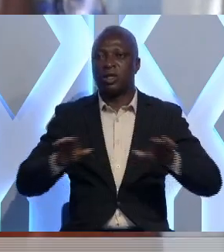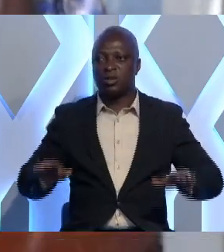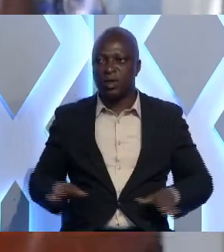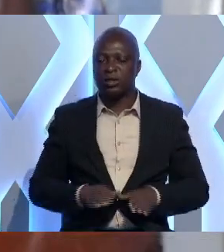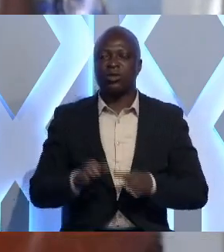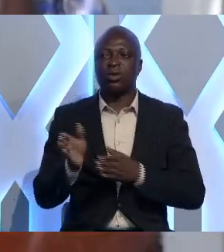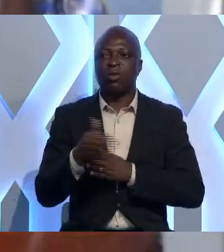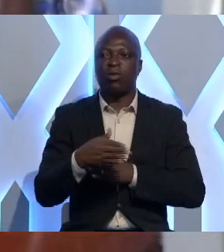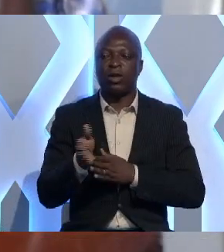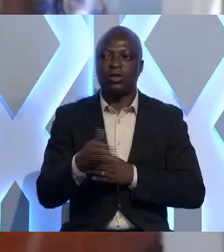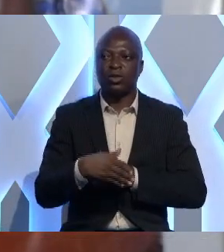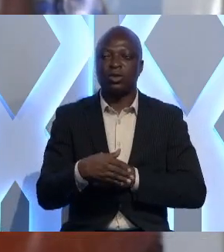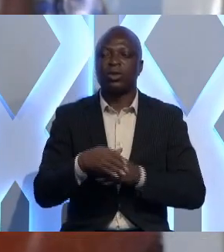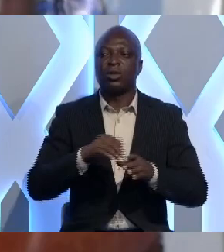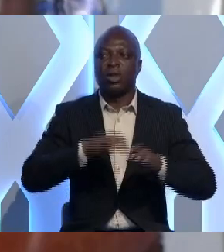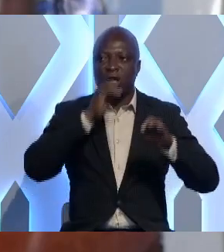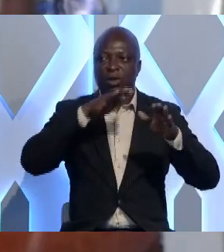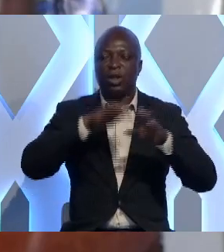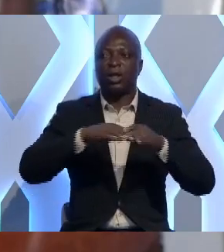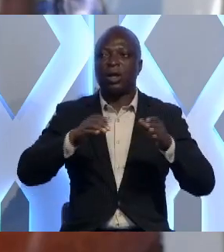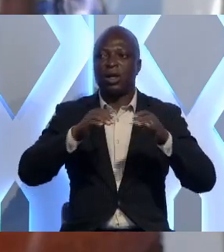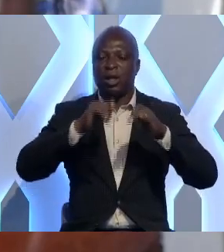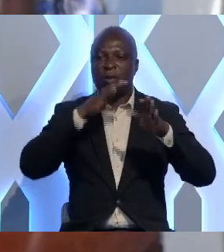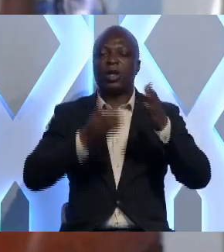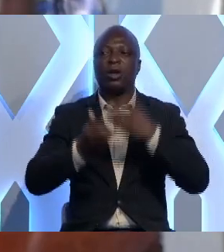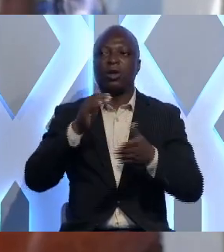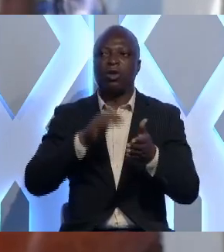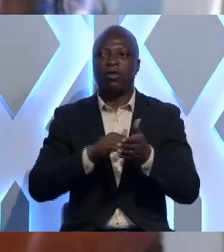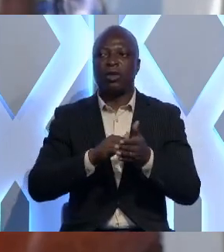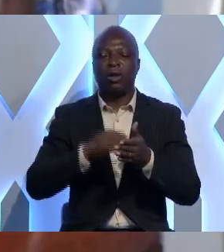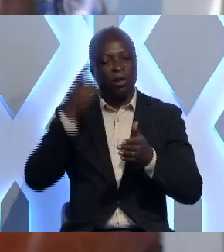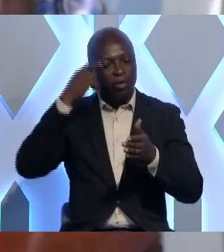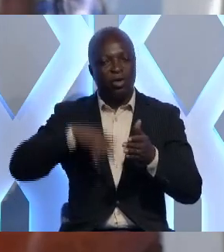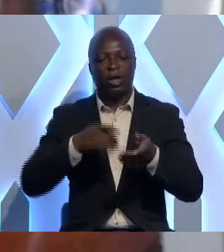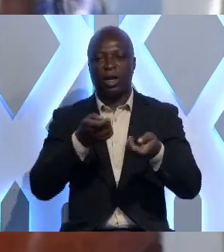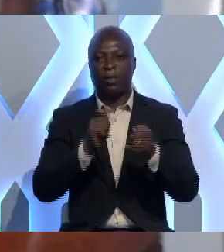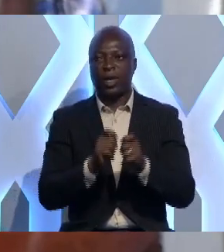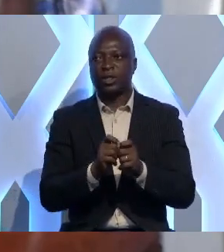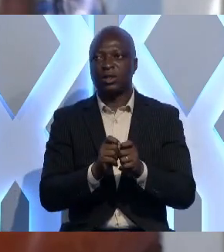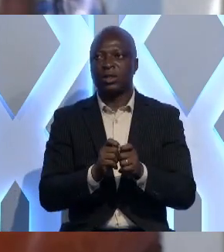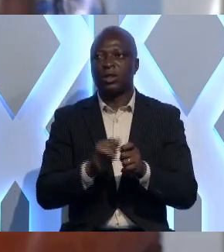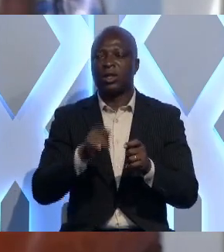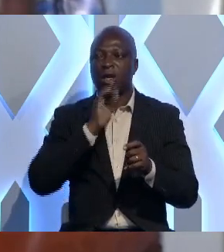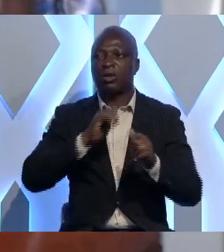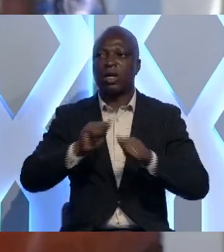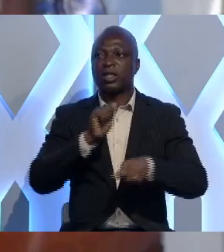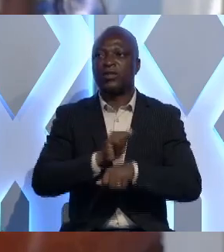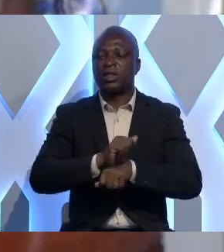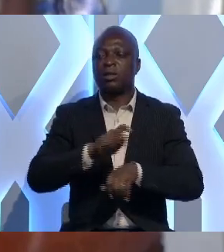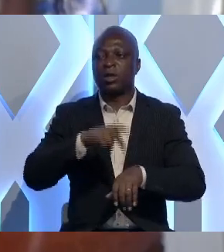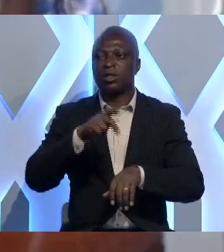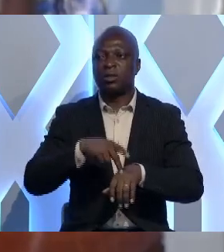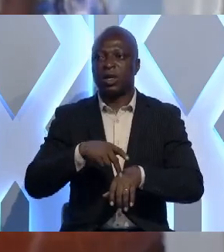poissons dans la lagune et en mer reviennent pour que la pêche qui est notre activité principale